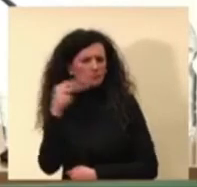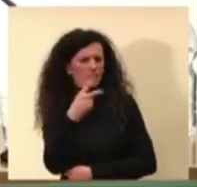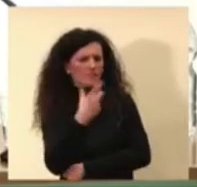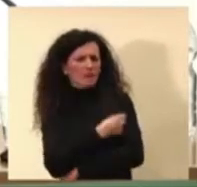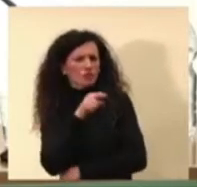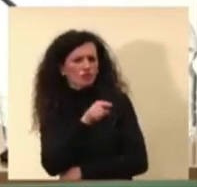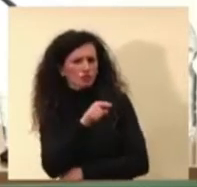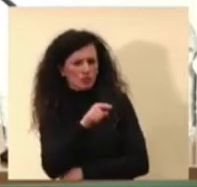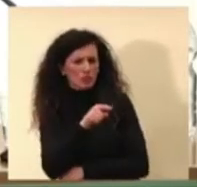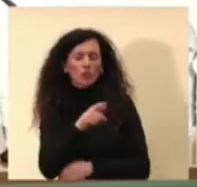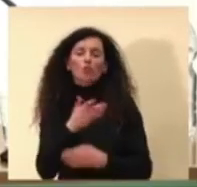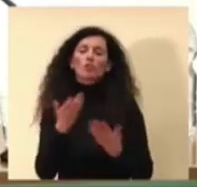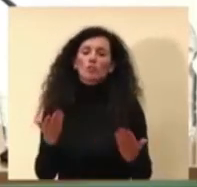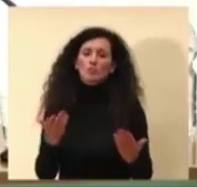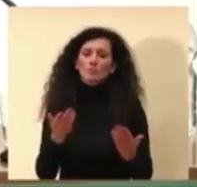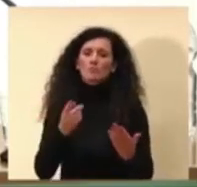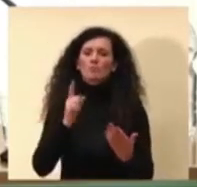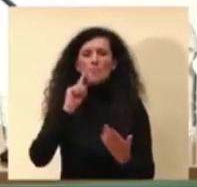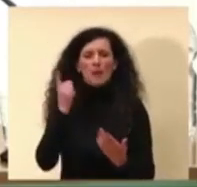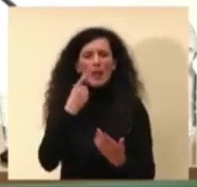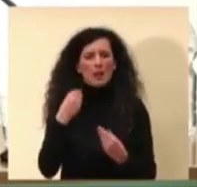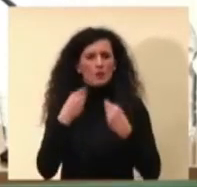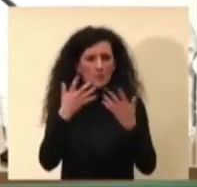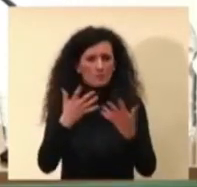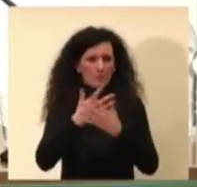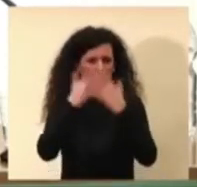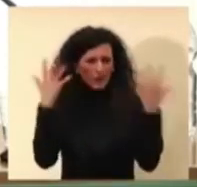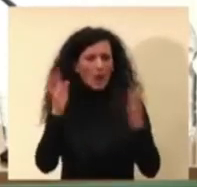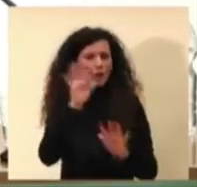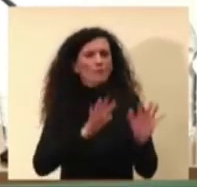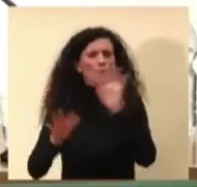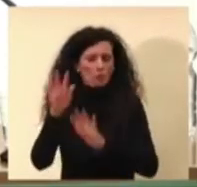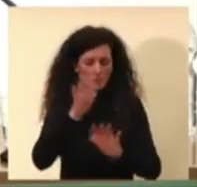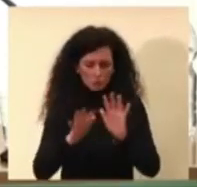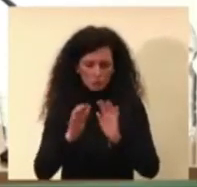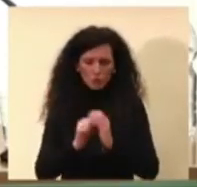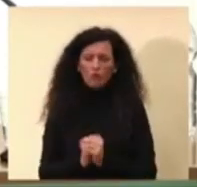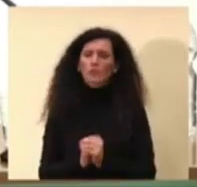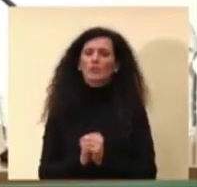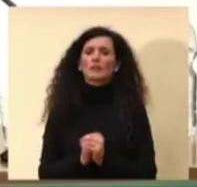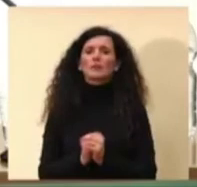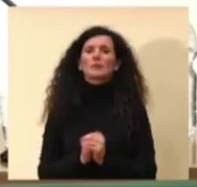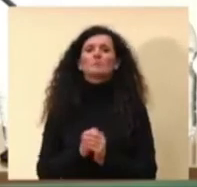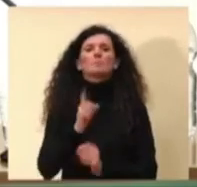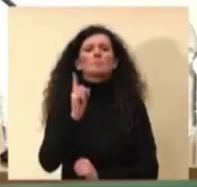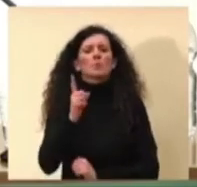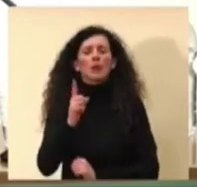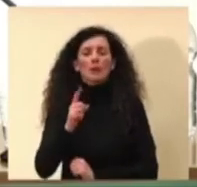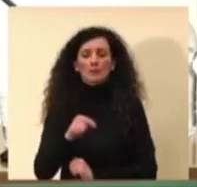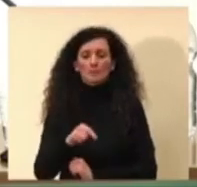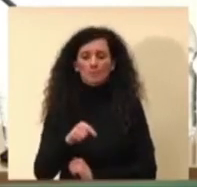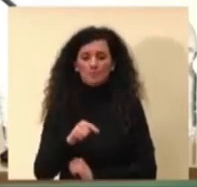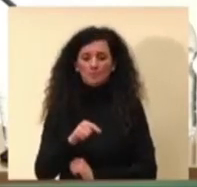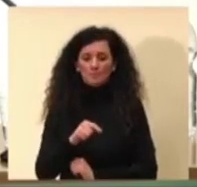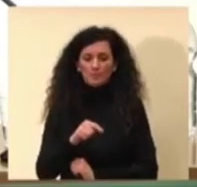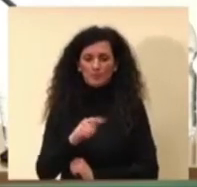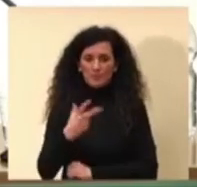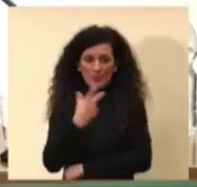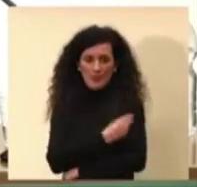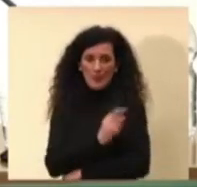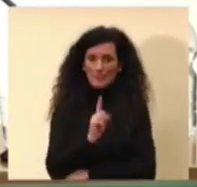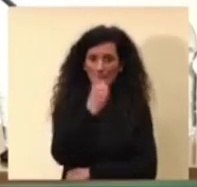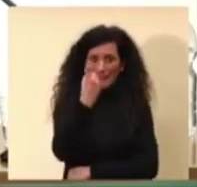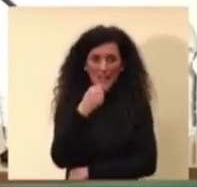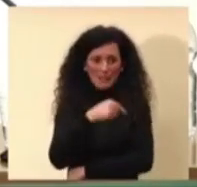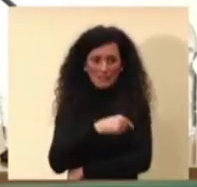le evidenze che abbiamo disponibili sono che somministrando la seconda dose a 12 settimane dalla